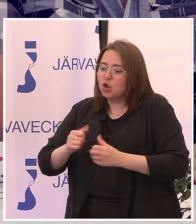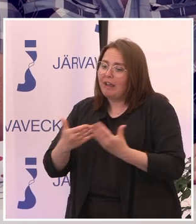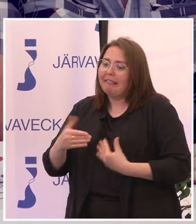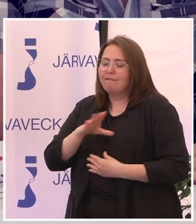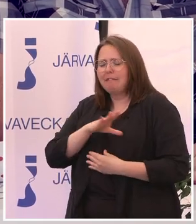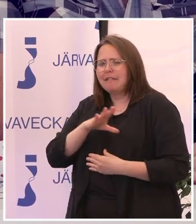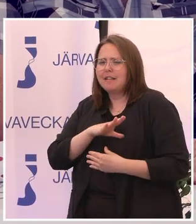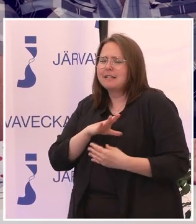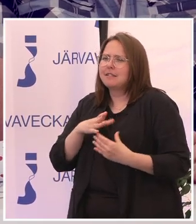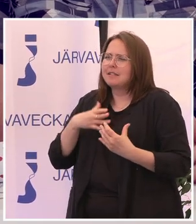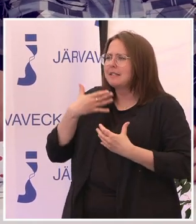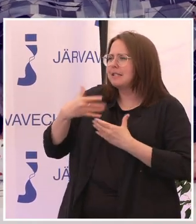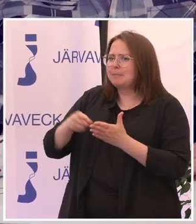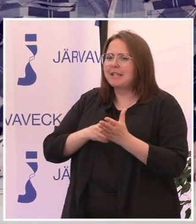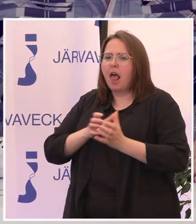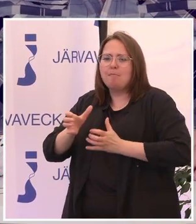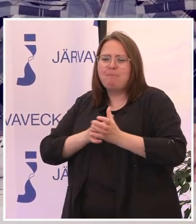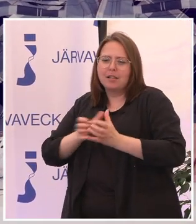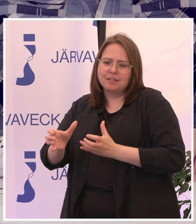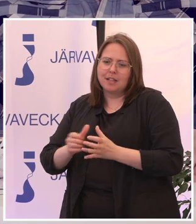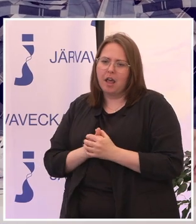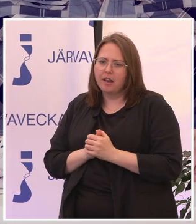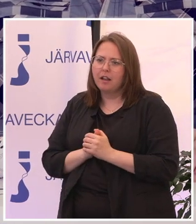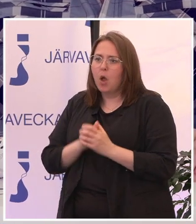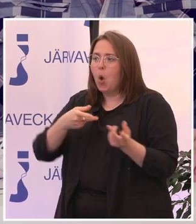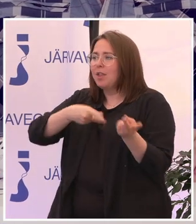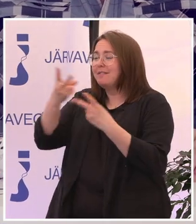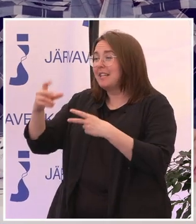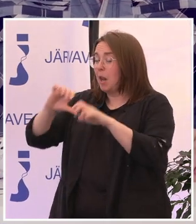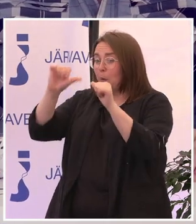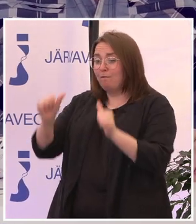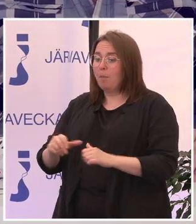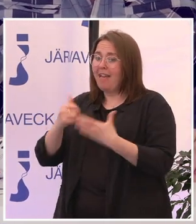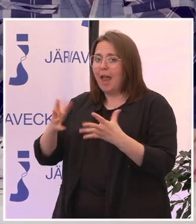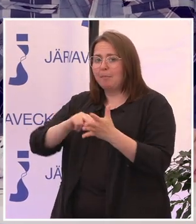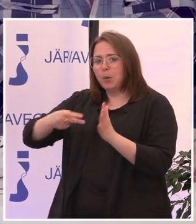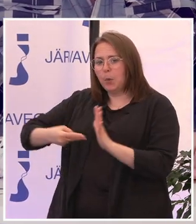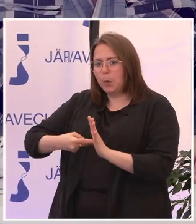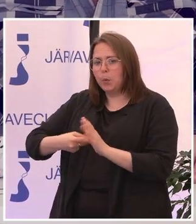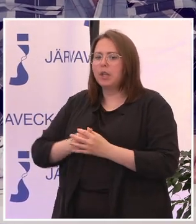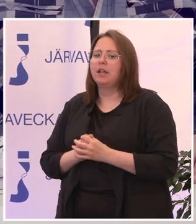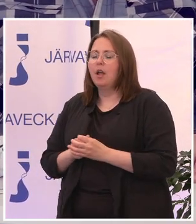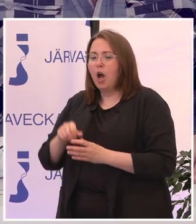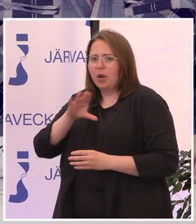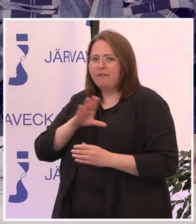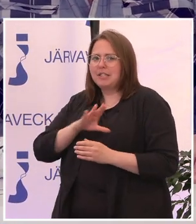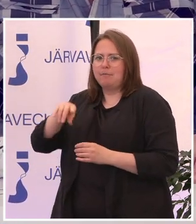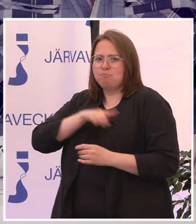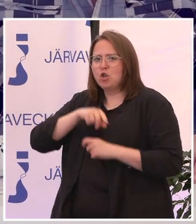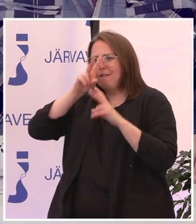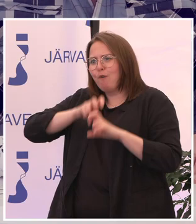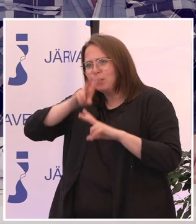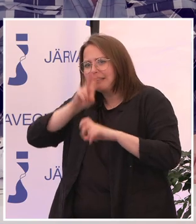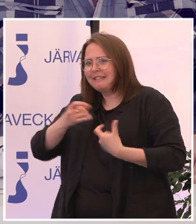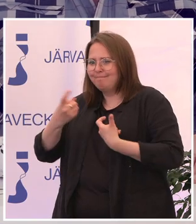särskilda anpassningar. Universell utformning är en metod och det finns väldigt mycket forskning